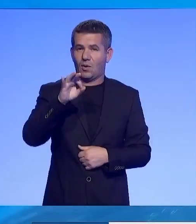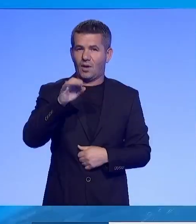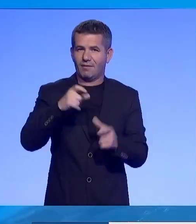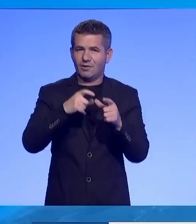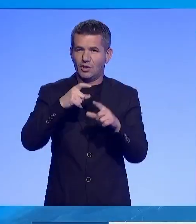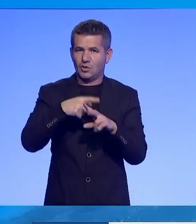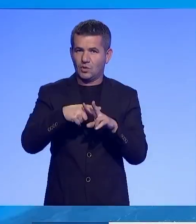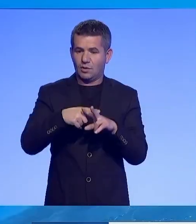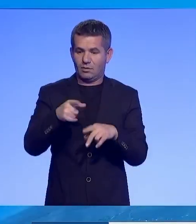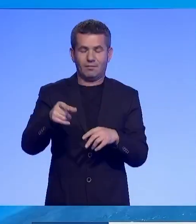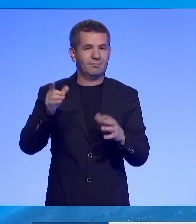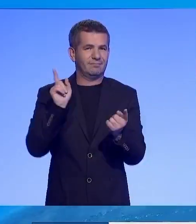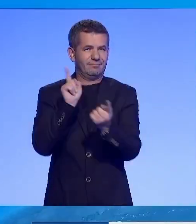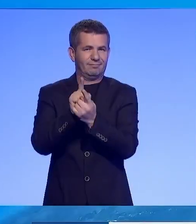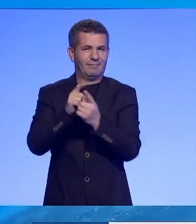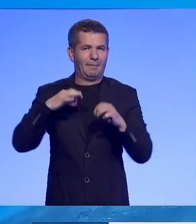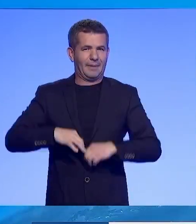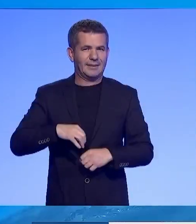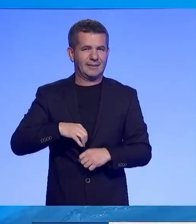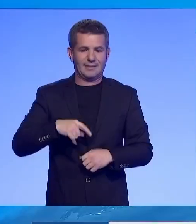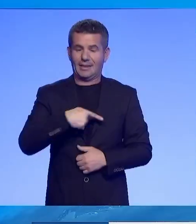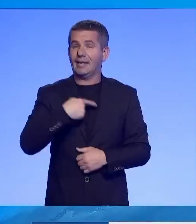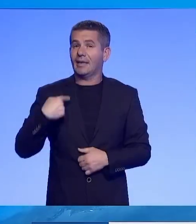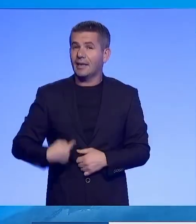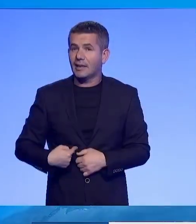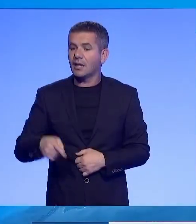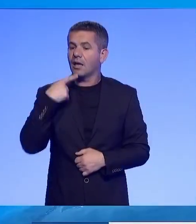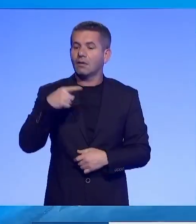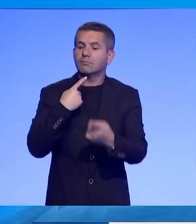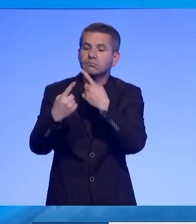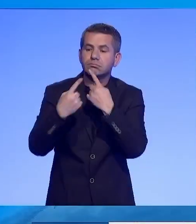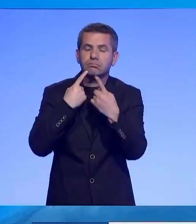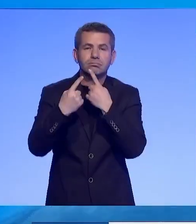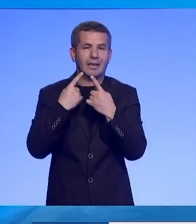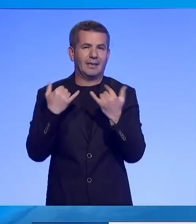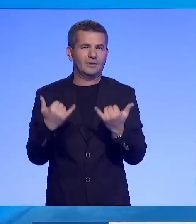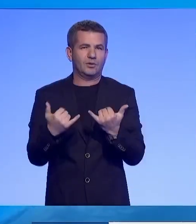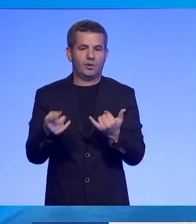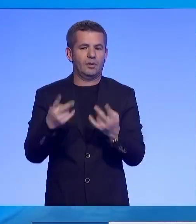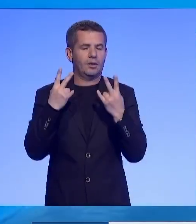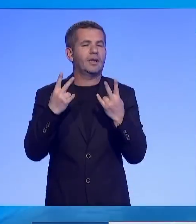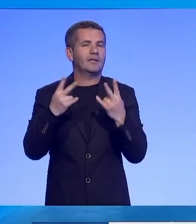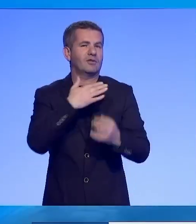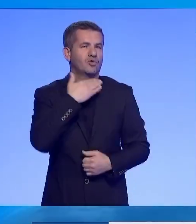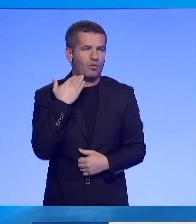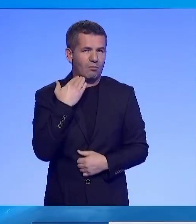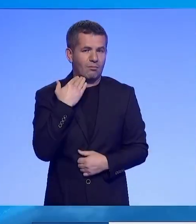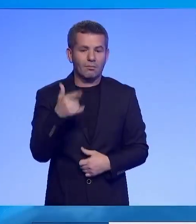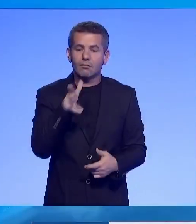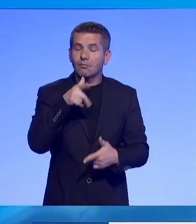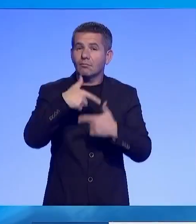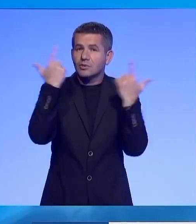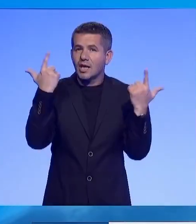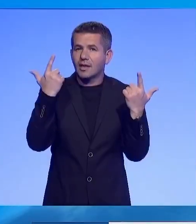kimit me presidentin Kines në Pekin, tha se bisedimet e drejt për drejta ishtë në rëndësishme dhe bërit e qartë se